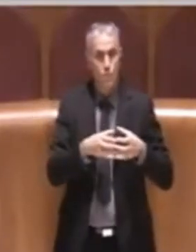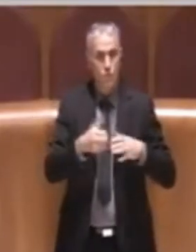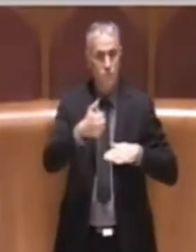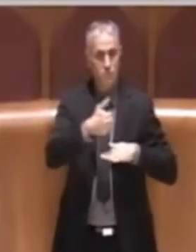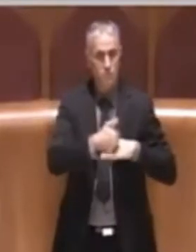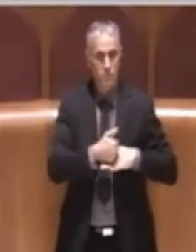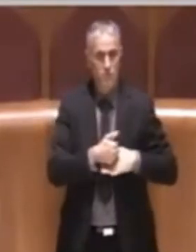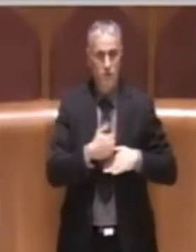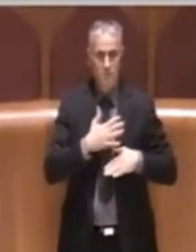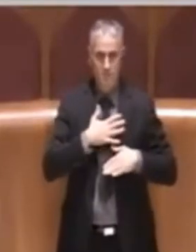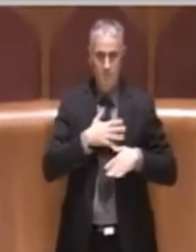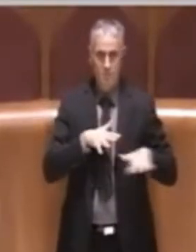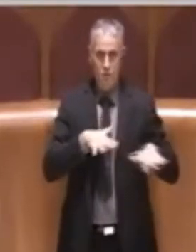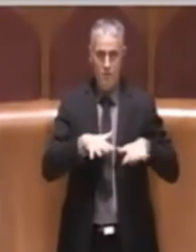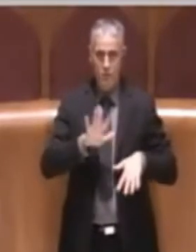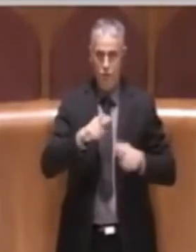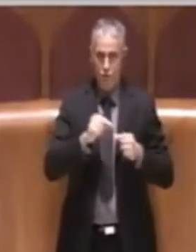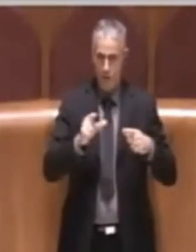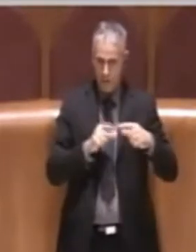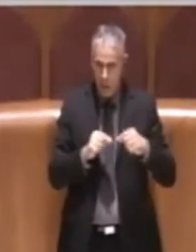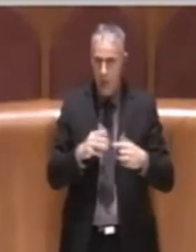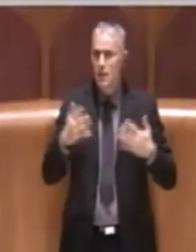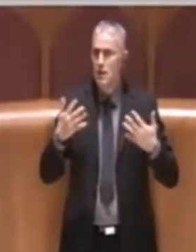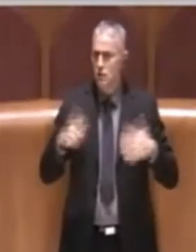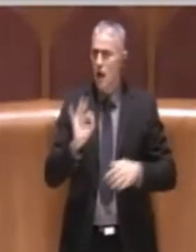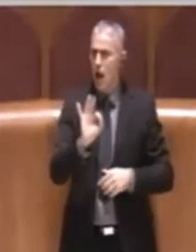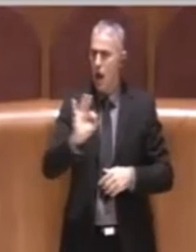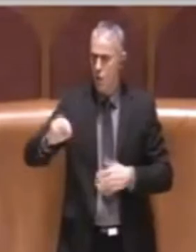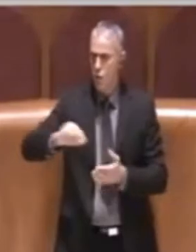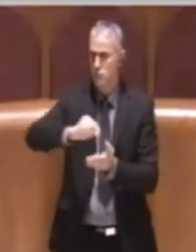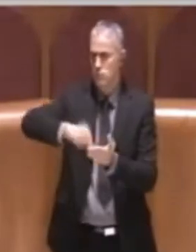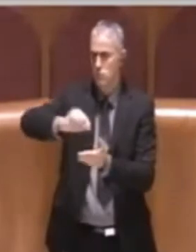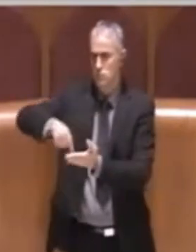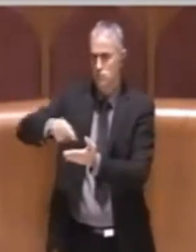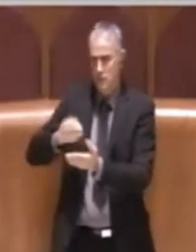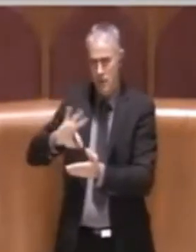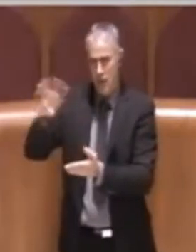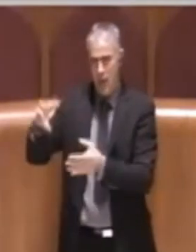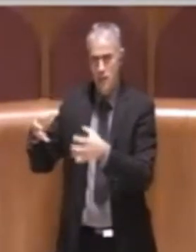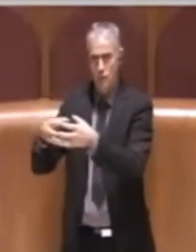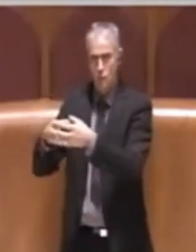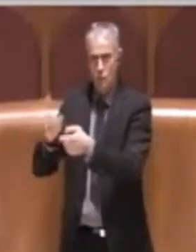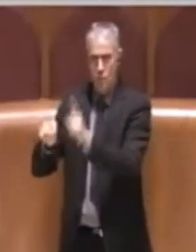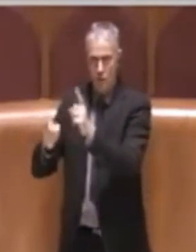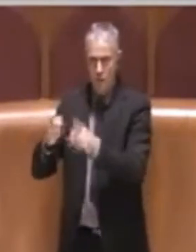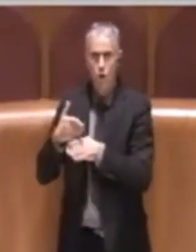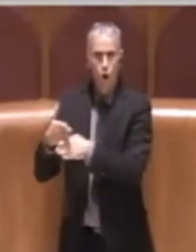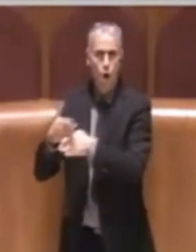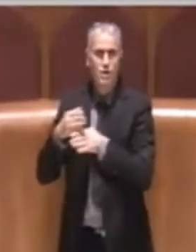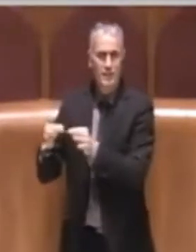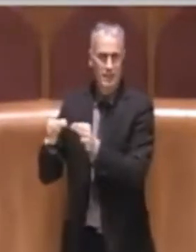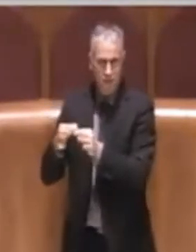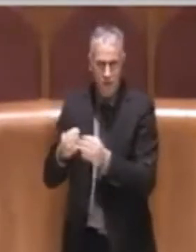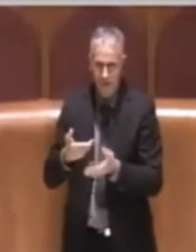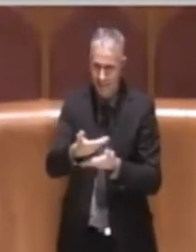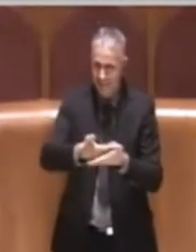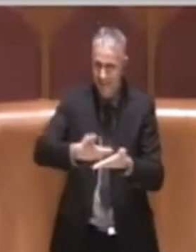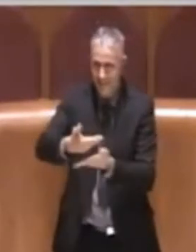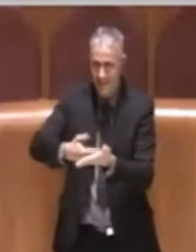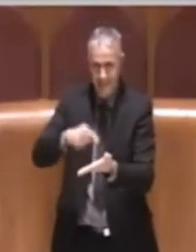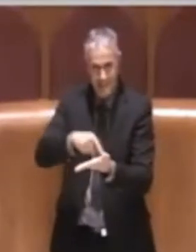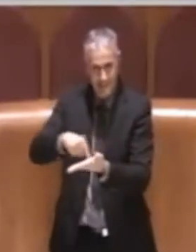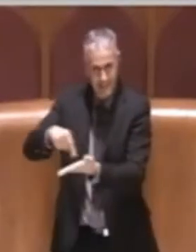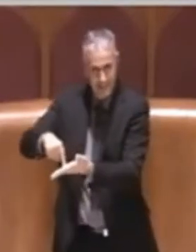Movimento 5 Stelle e alcuni sono stati sottoscritti da altre forze politiche in modo condiviso. Si tratta di atti che